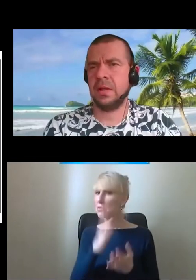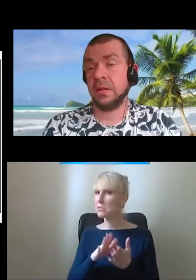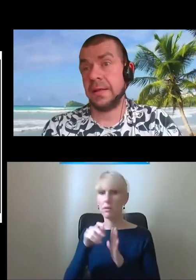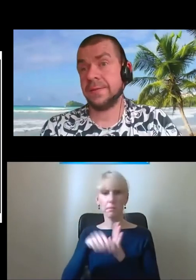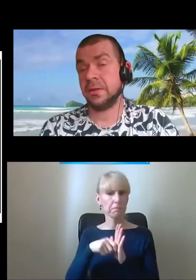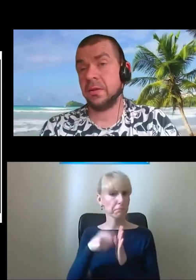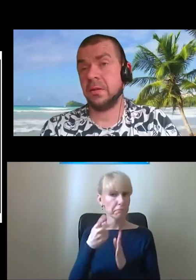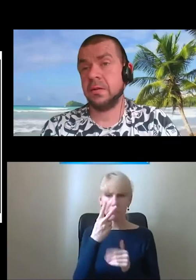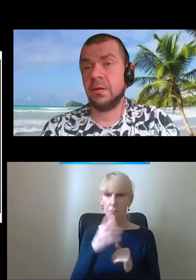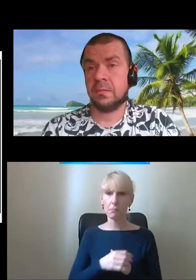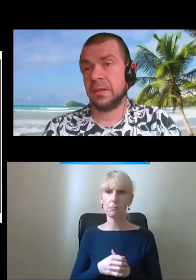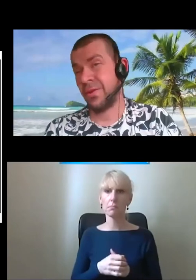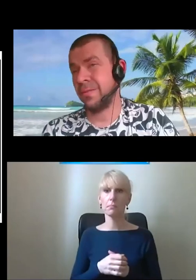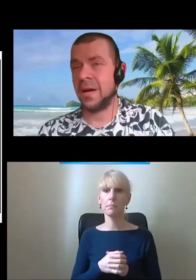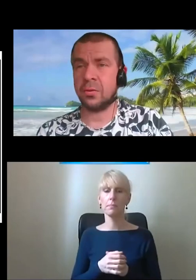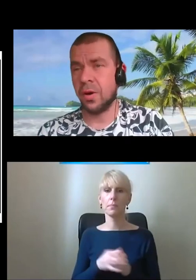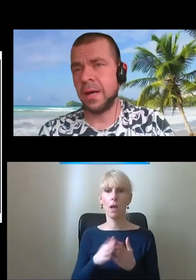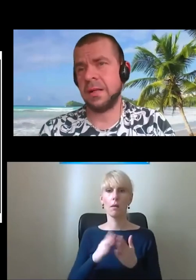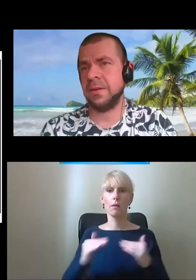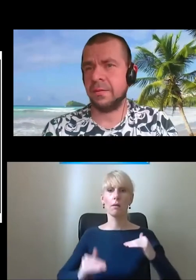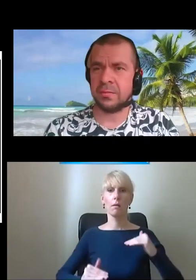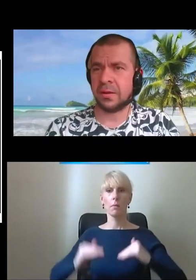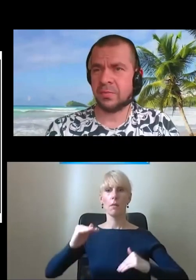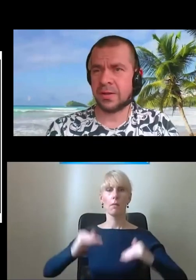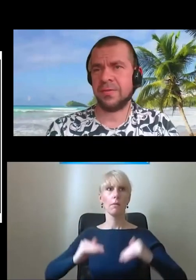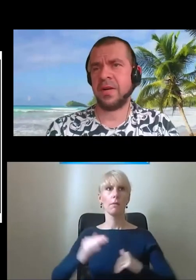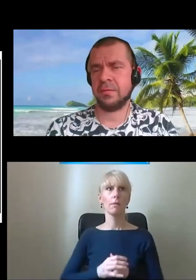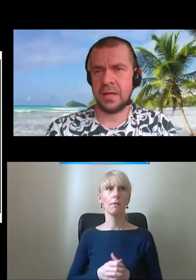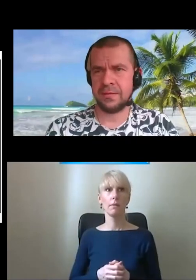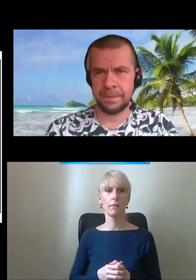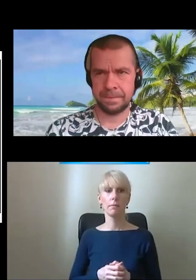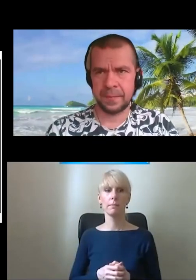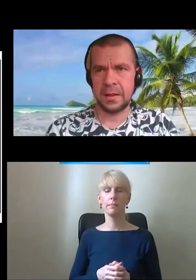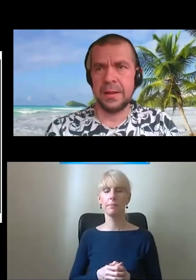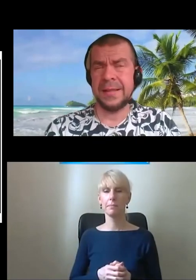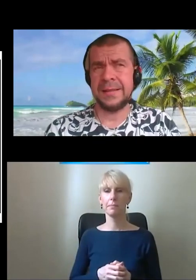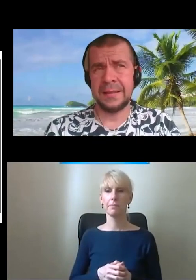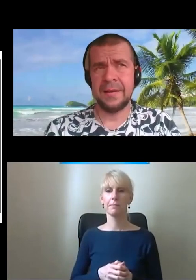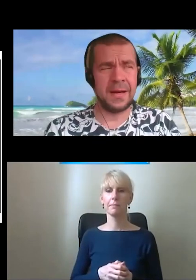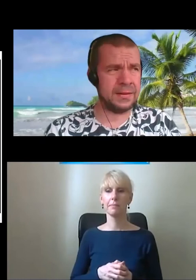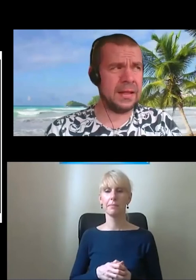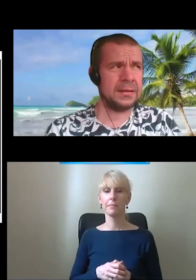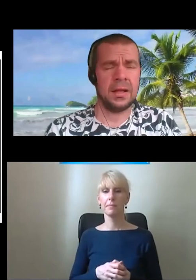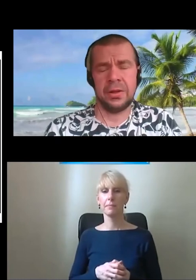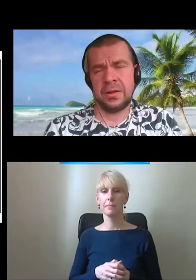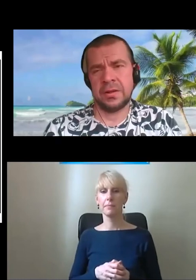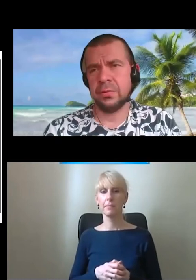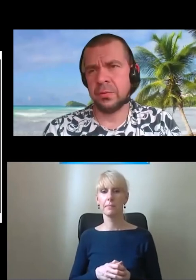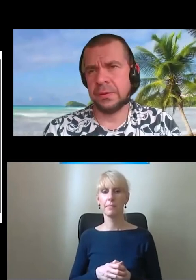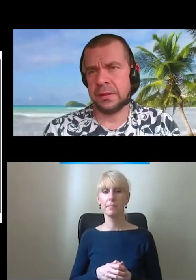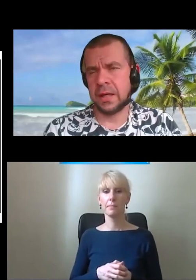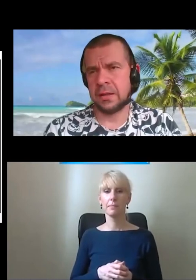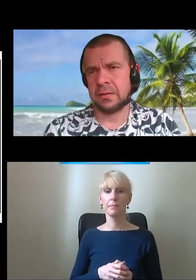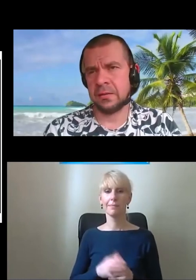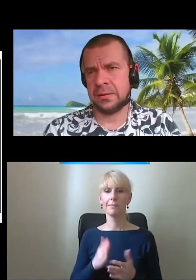To są... Nazwy to... Platforma Ruchoma. Nie wiem, czy to ma jakąś bardziej fachową nazwę. I tak naprawdę z